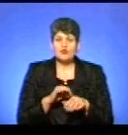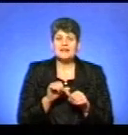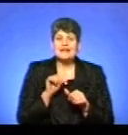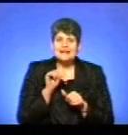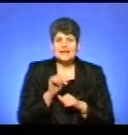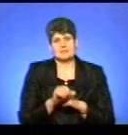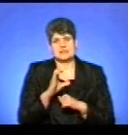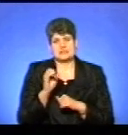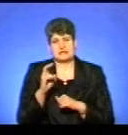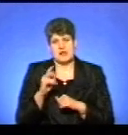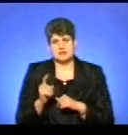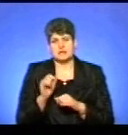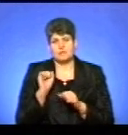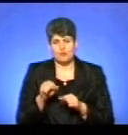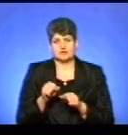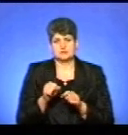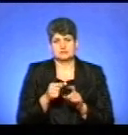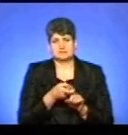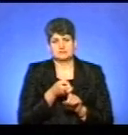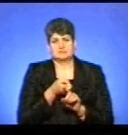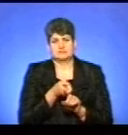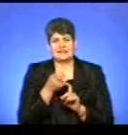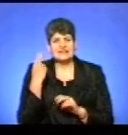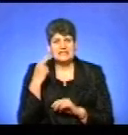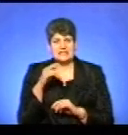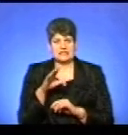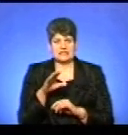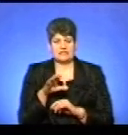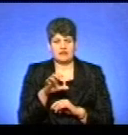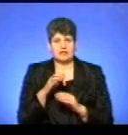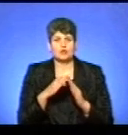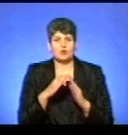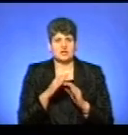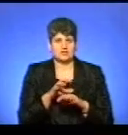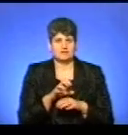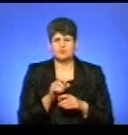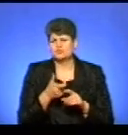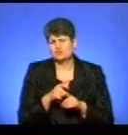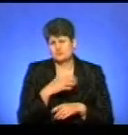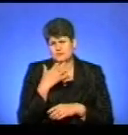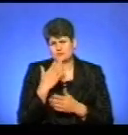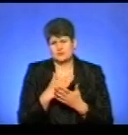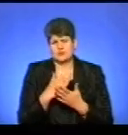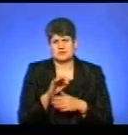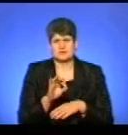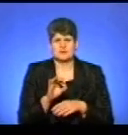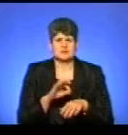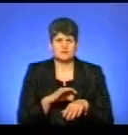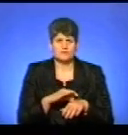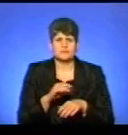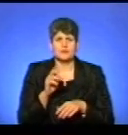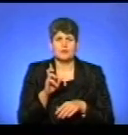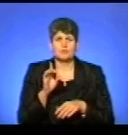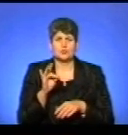сказу, які можуть заразити домашніх тварин, саме дикі тварини можуть заразити домашніх тварин? Звичайно, що дуже багато є захворювань таких, і той самий